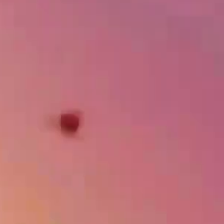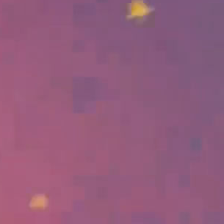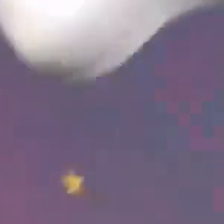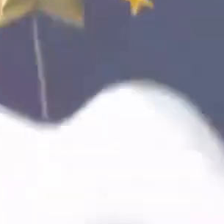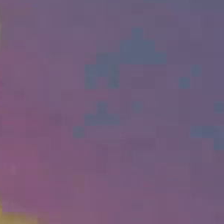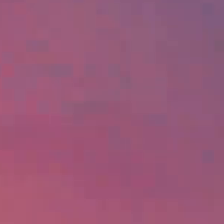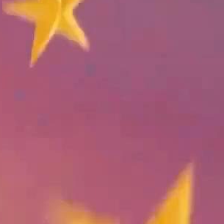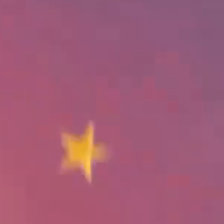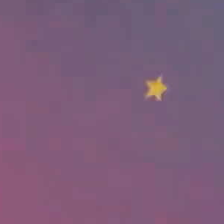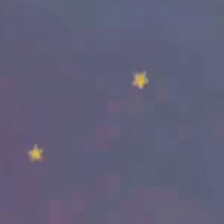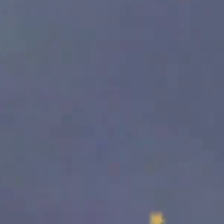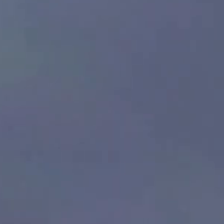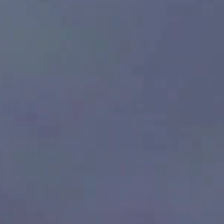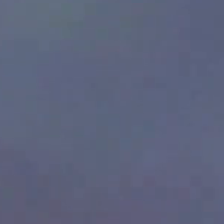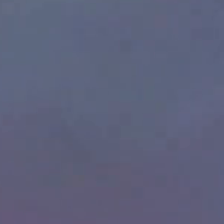Terima kasih telah menonton.